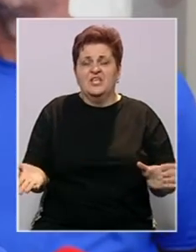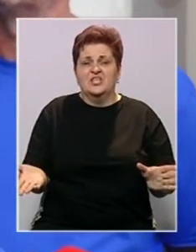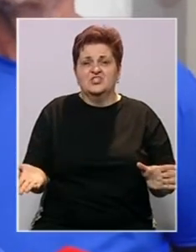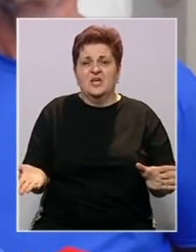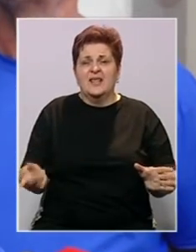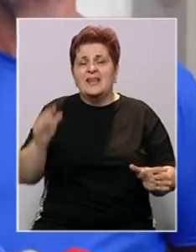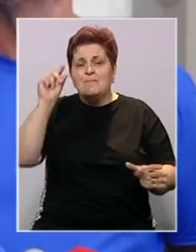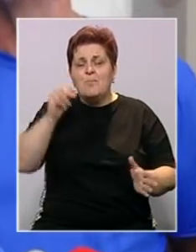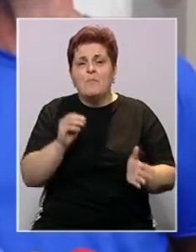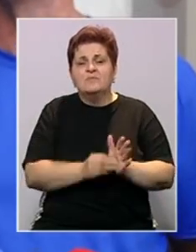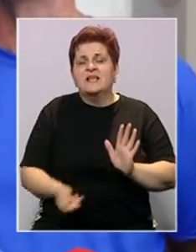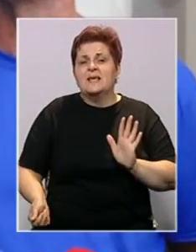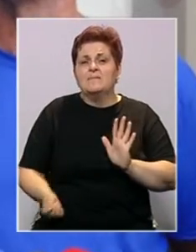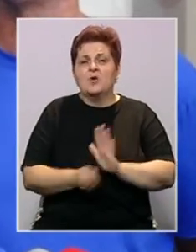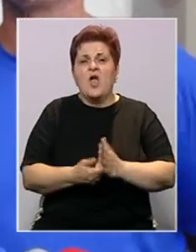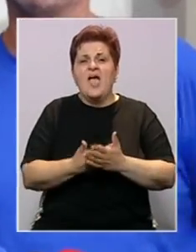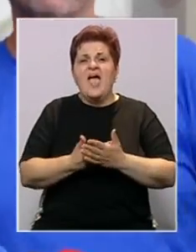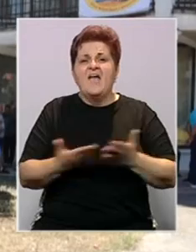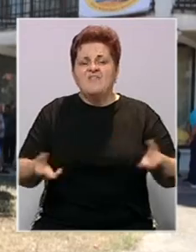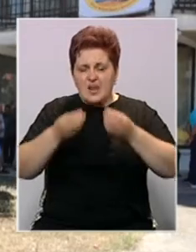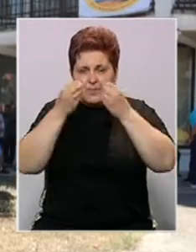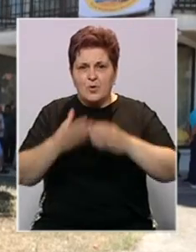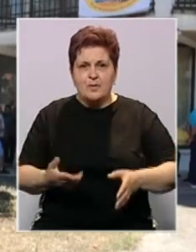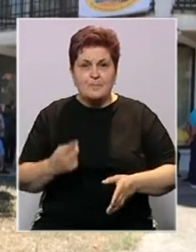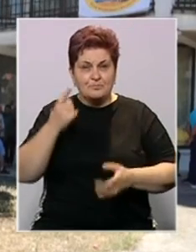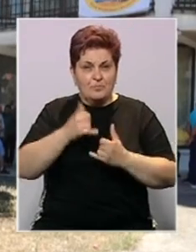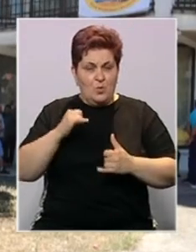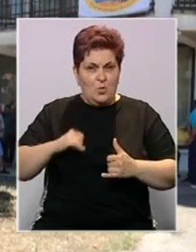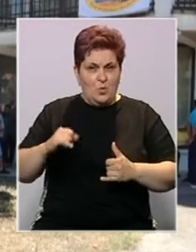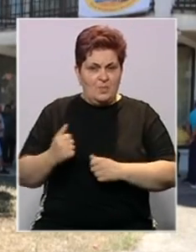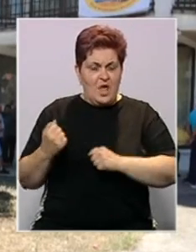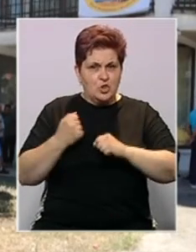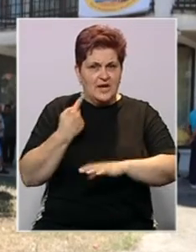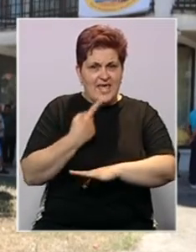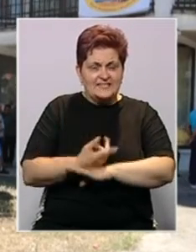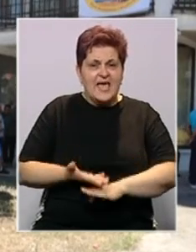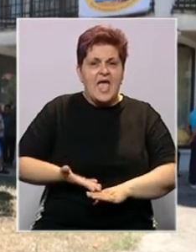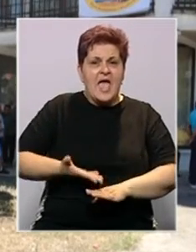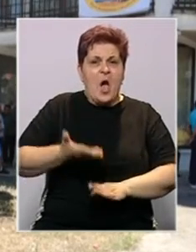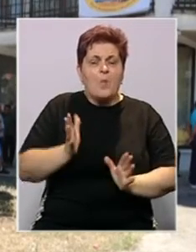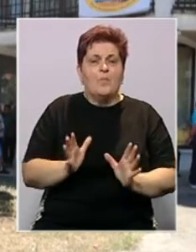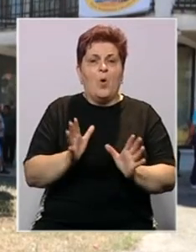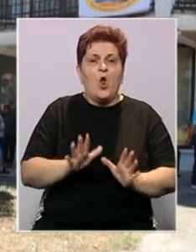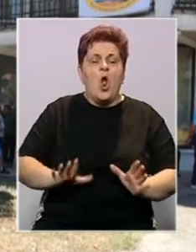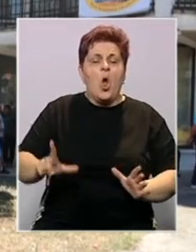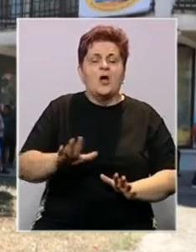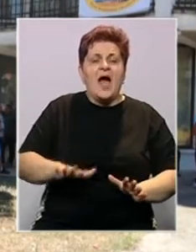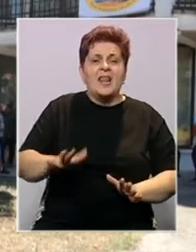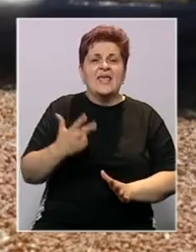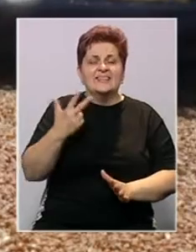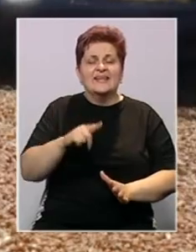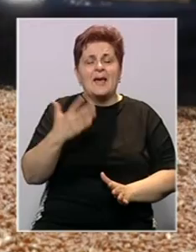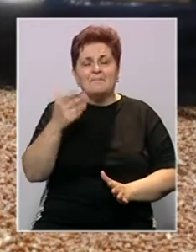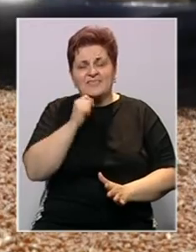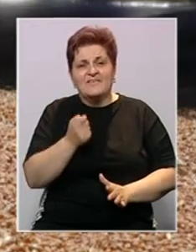minimalnoj cijeni da proda, velike količine propadaju. Podsjetim, u Bijeljini je nadevno donesena odluka o povećanju posticaja na lokalnom nivou sa 3 na